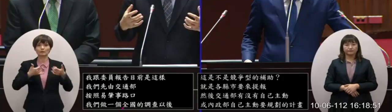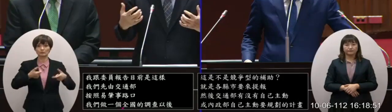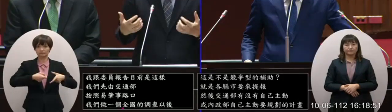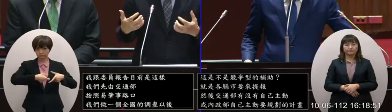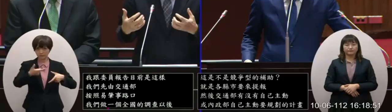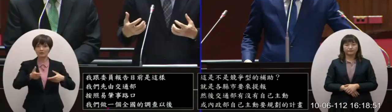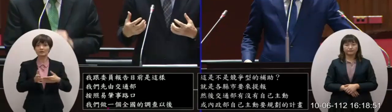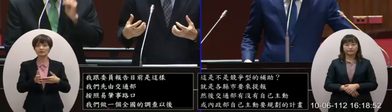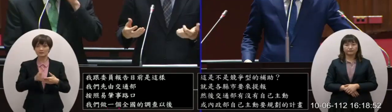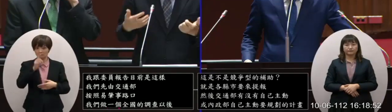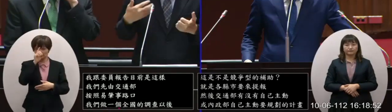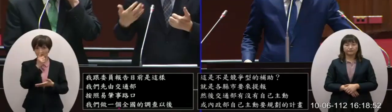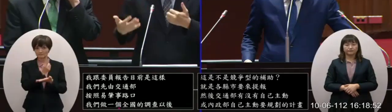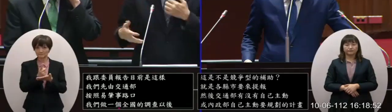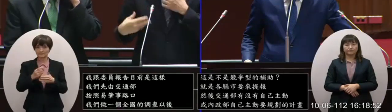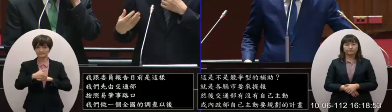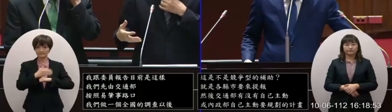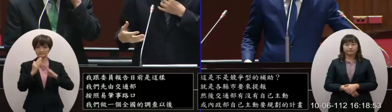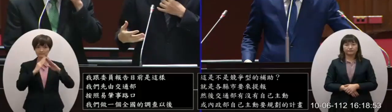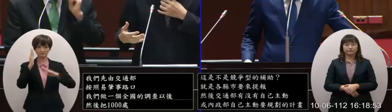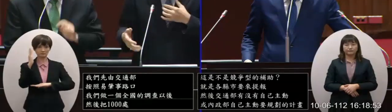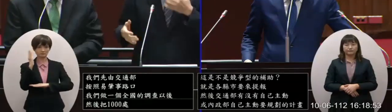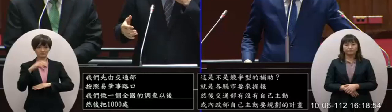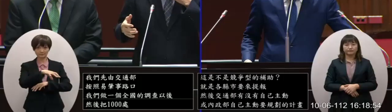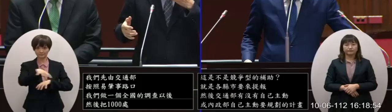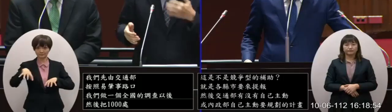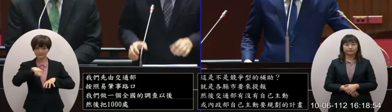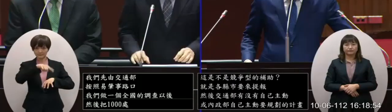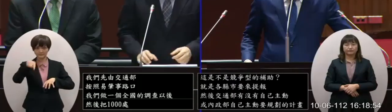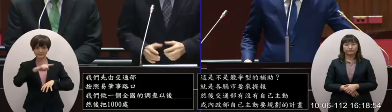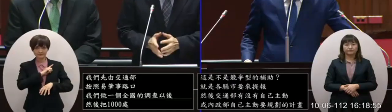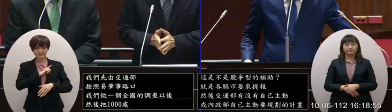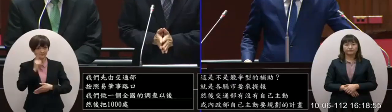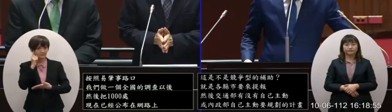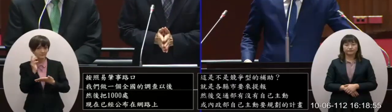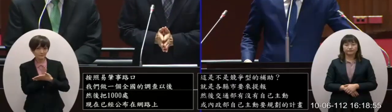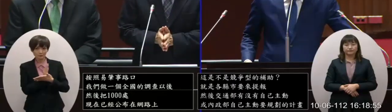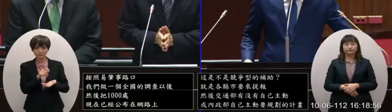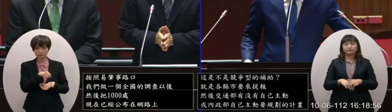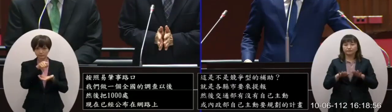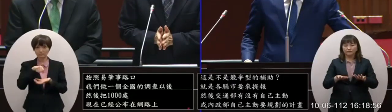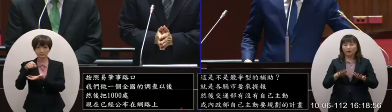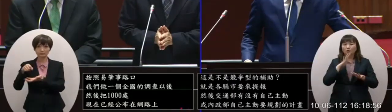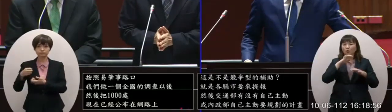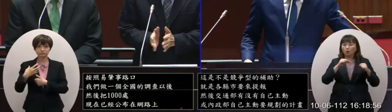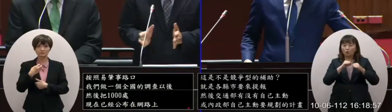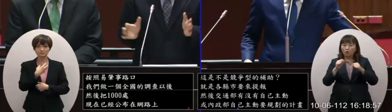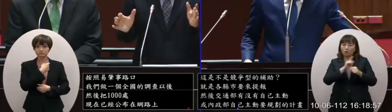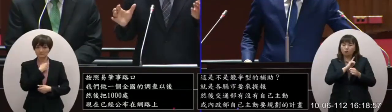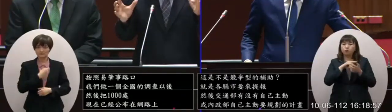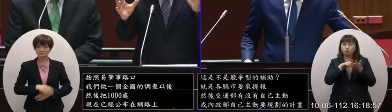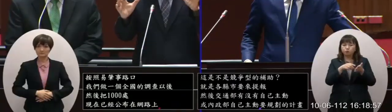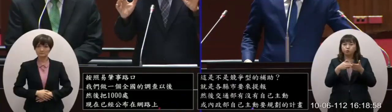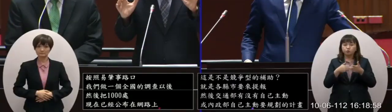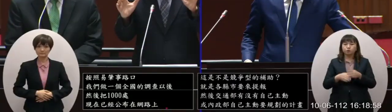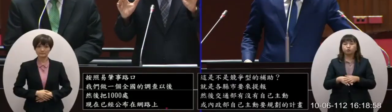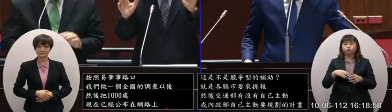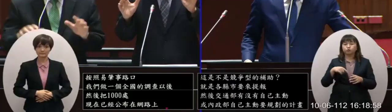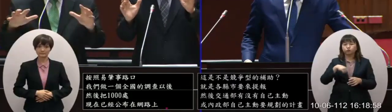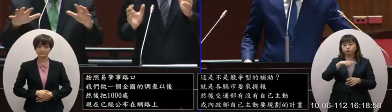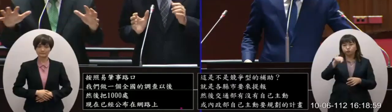縣市政府針對這一千處提出他的想法那目前我們確定所以他是競爭型的嘛但是